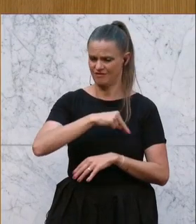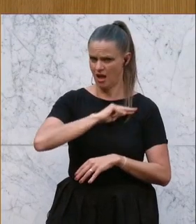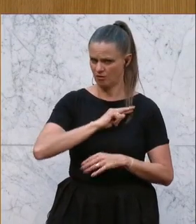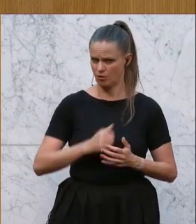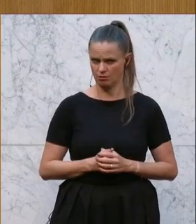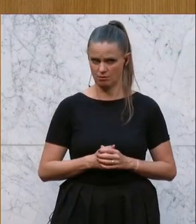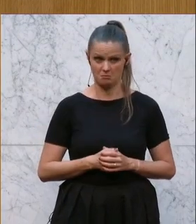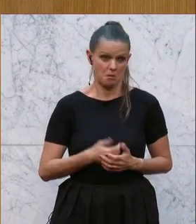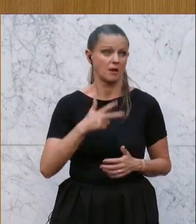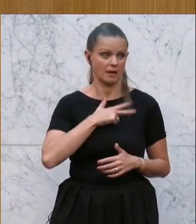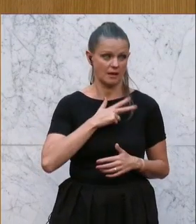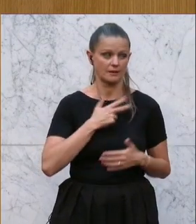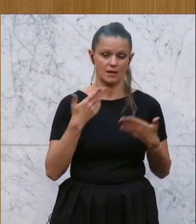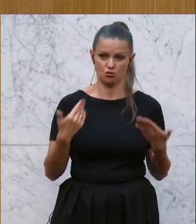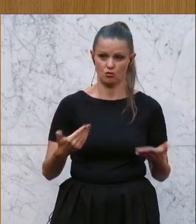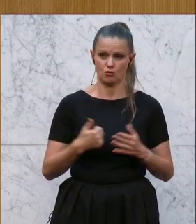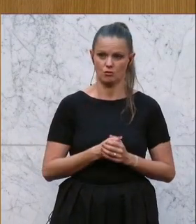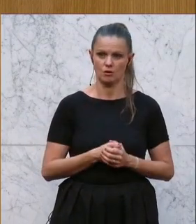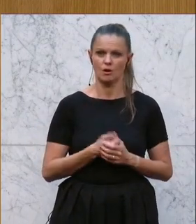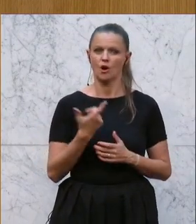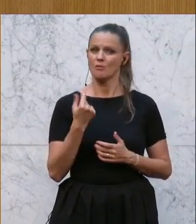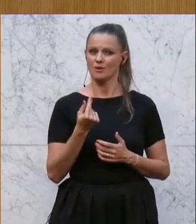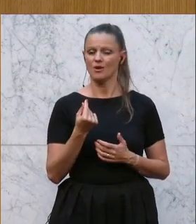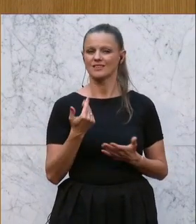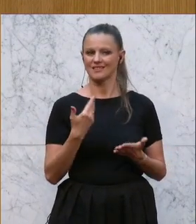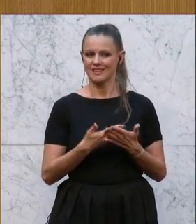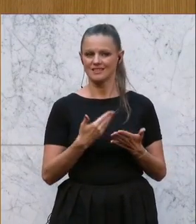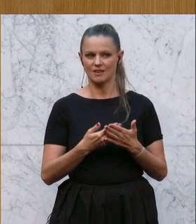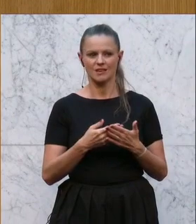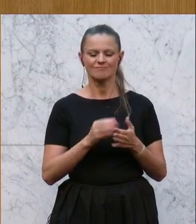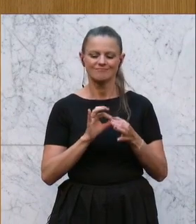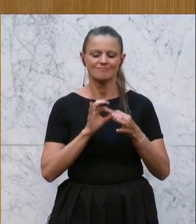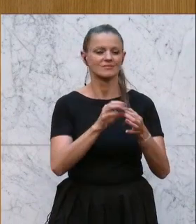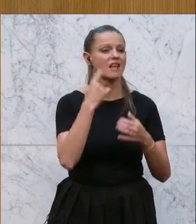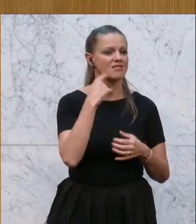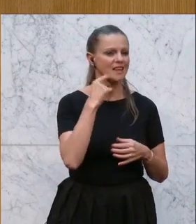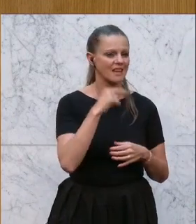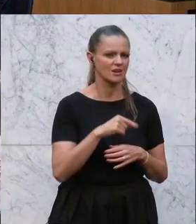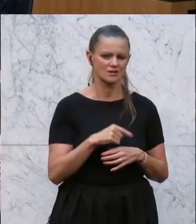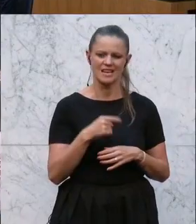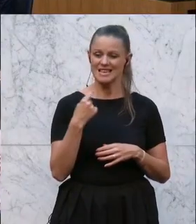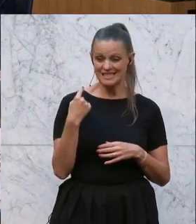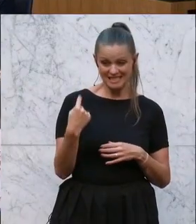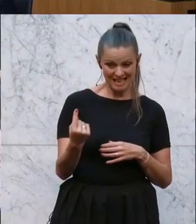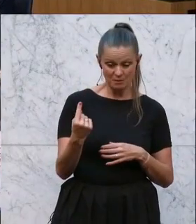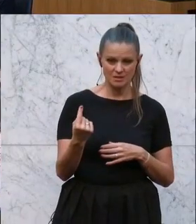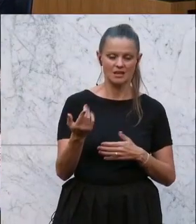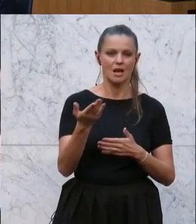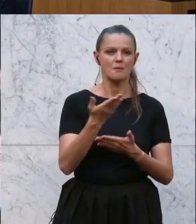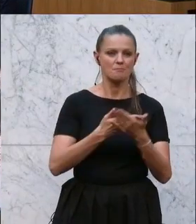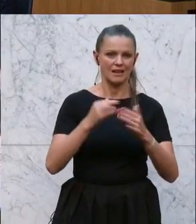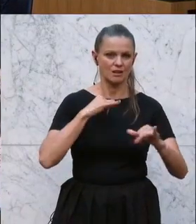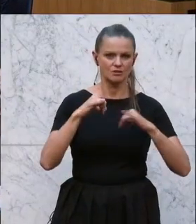Realität. Und diese Realität liegt daran, und da bin ich schon bei den Neos, weil Sie diese Bildungsdirektionen